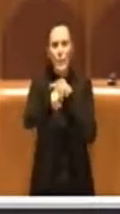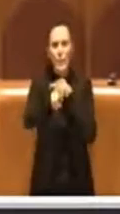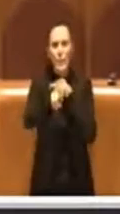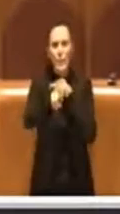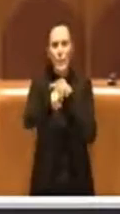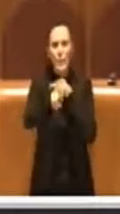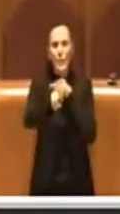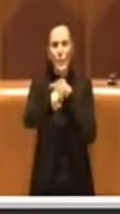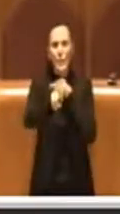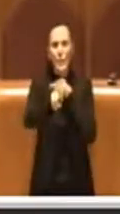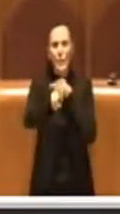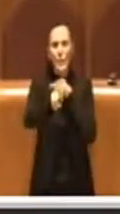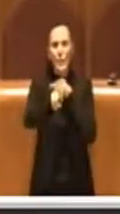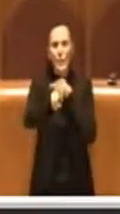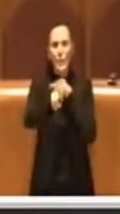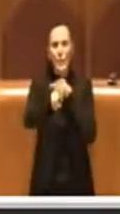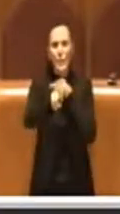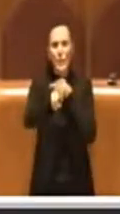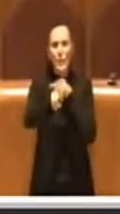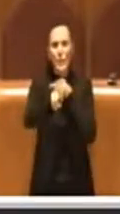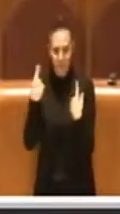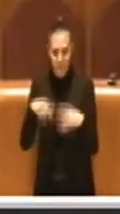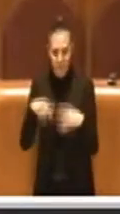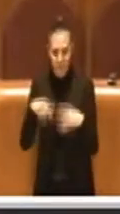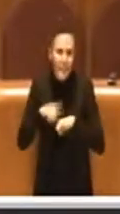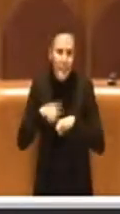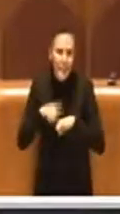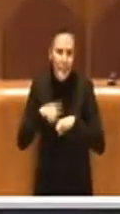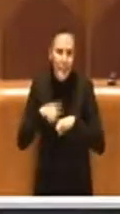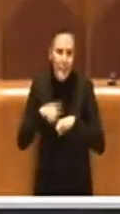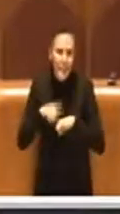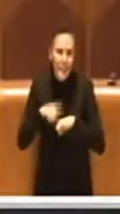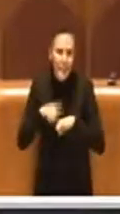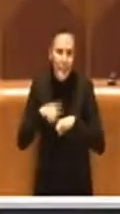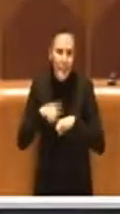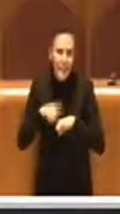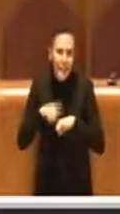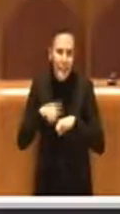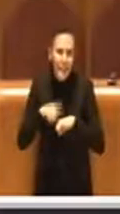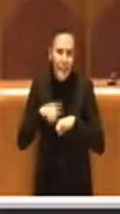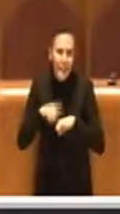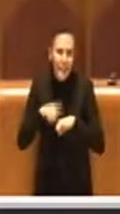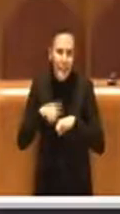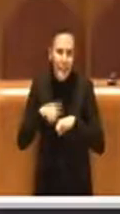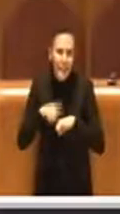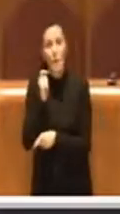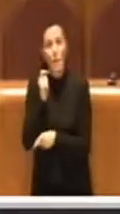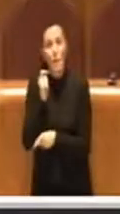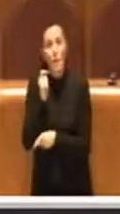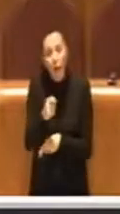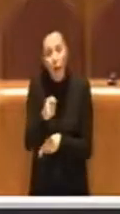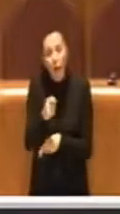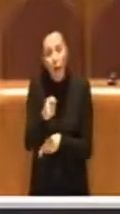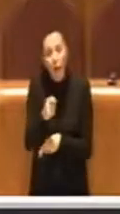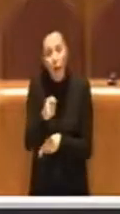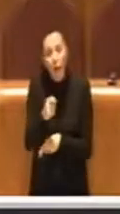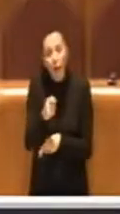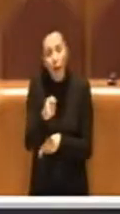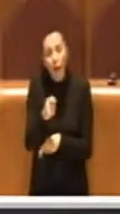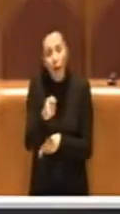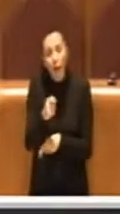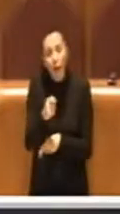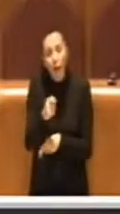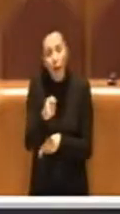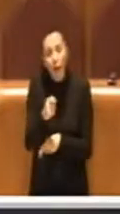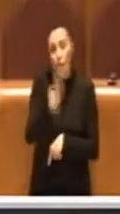atto di quello che è accaduto e questa amministrazione, e spero anche quelle voture, prendano atto, paghino il tempo, perché già dal 2016